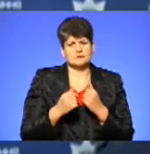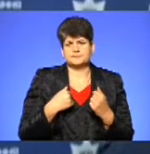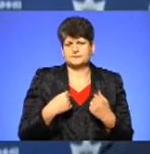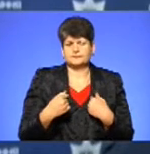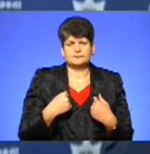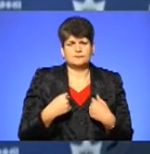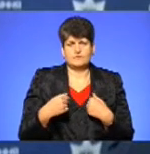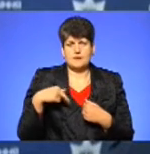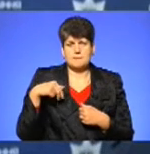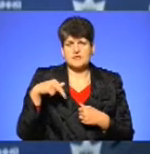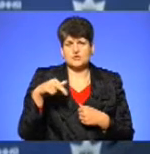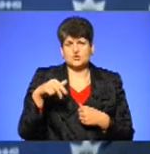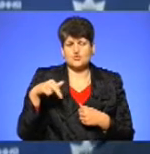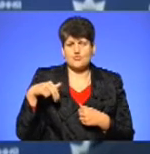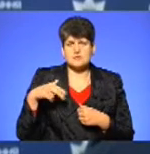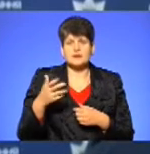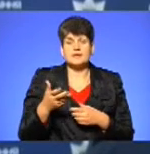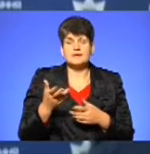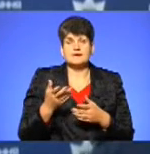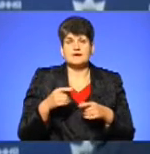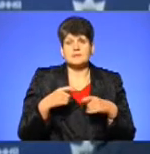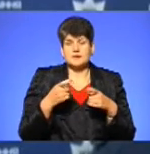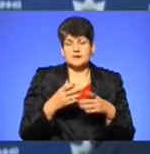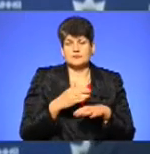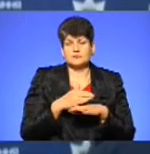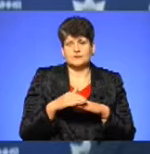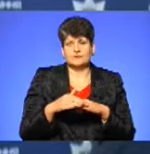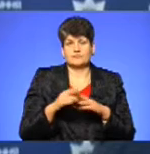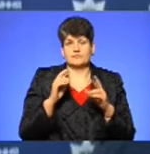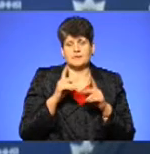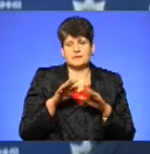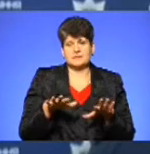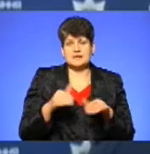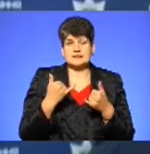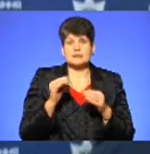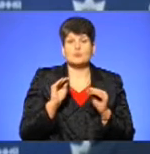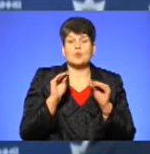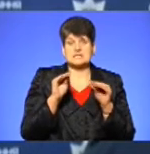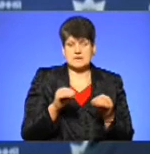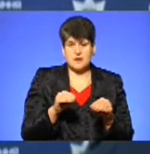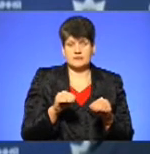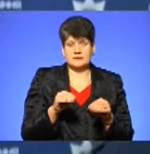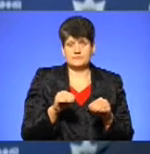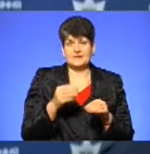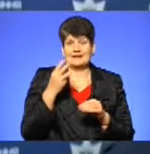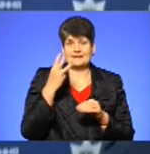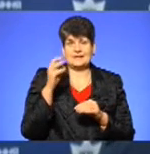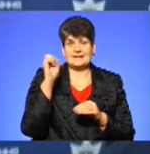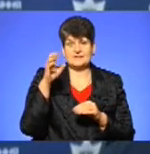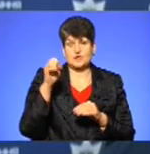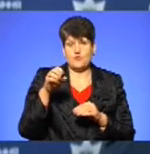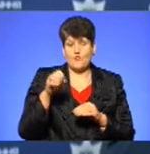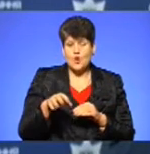пішоходи, які прибігали в вулицю, дуже часто не встановлених місцях. Зараз там поставили вже три світлофора,